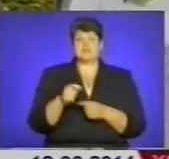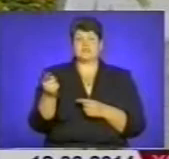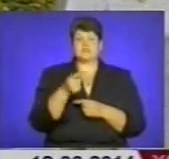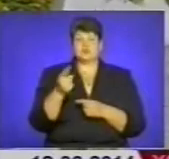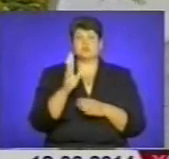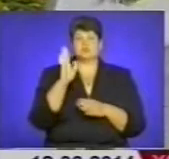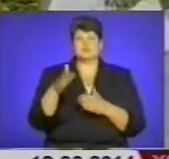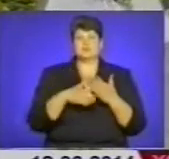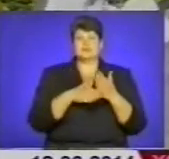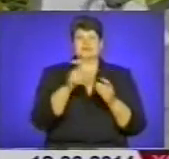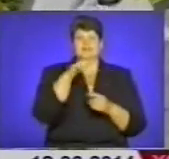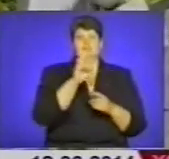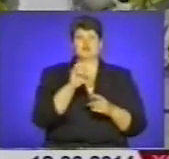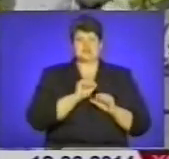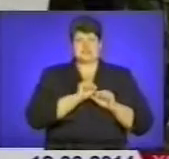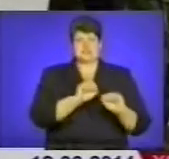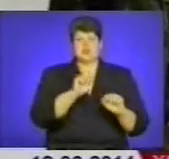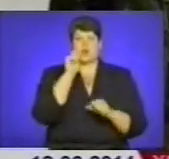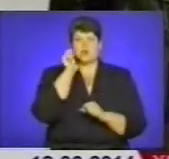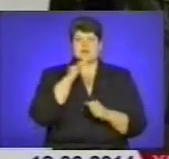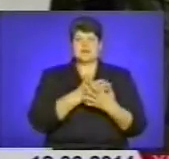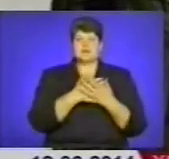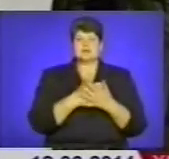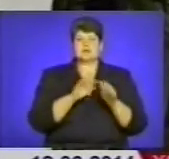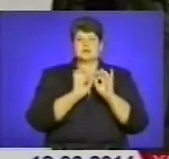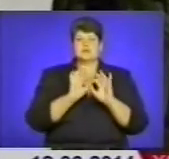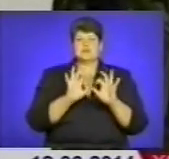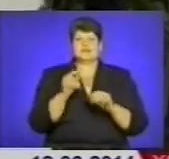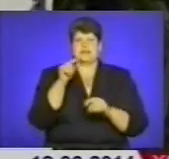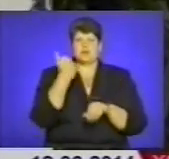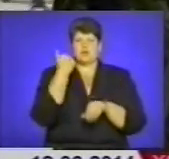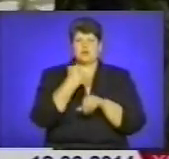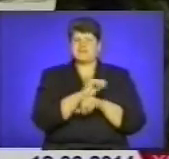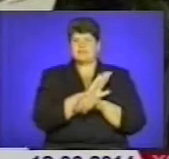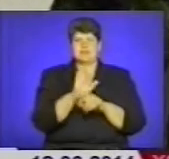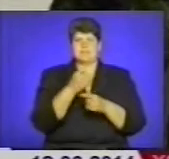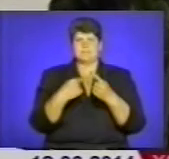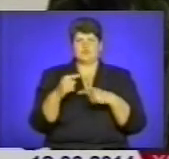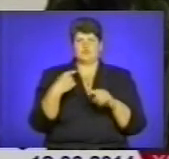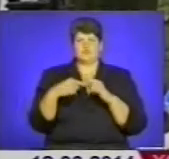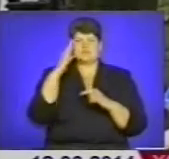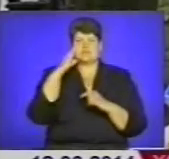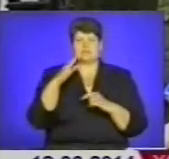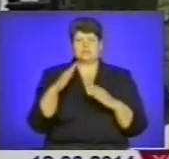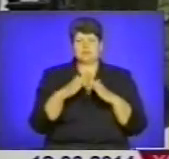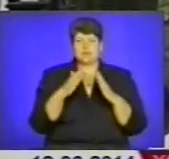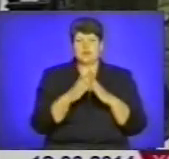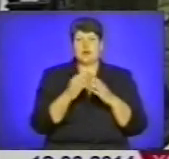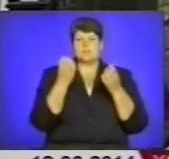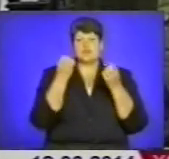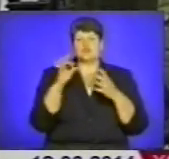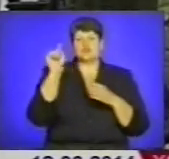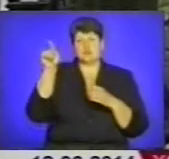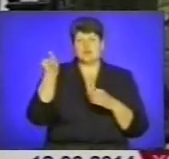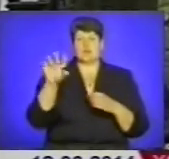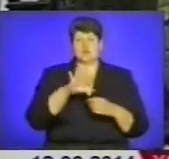допомагатиме тим, хто захищає Україну. Активістка розповідає, для неї головне не повернутися на Батьківщину, а щоби там нарешті